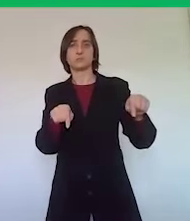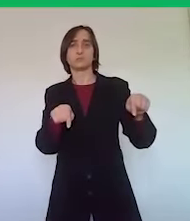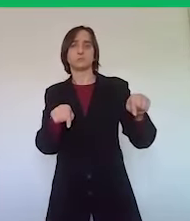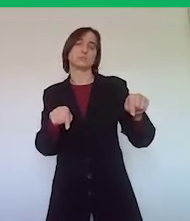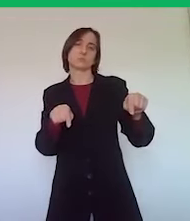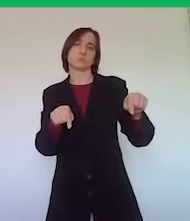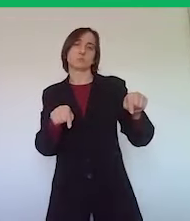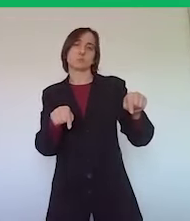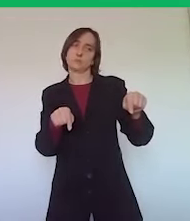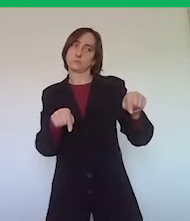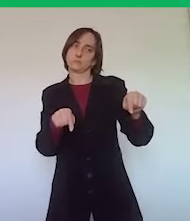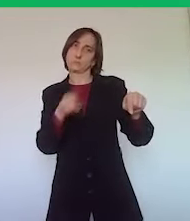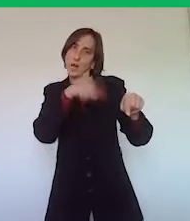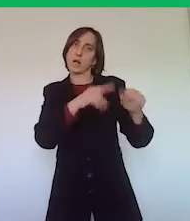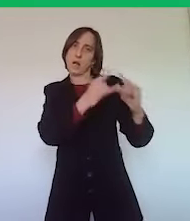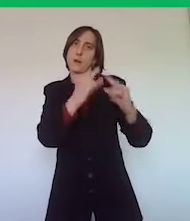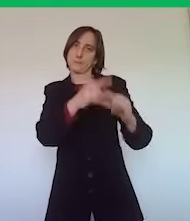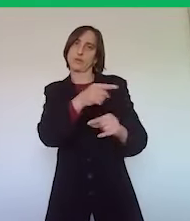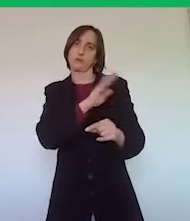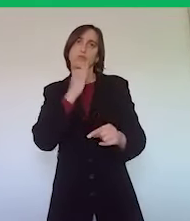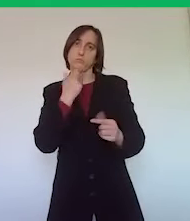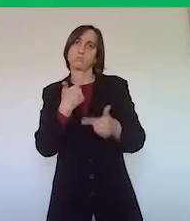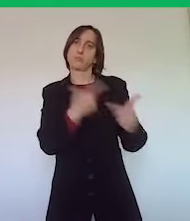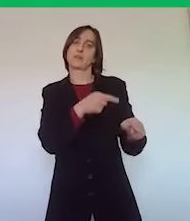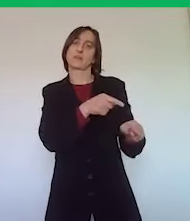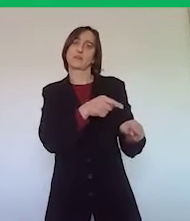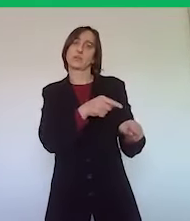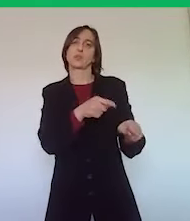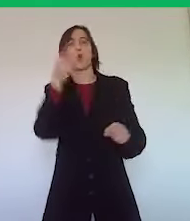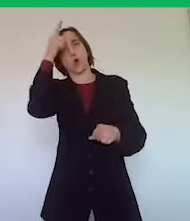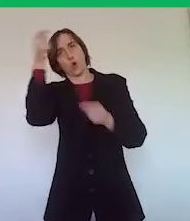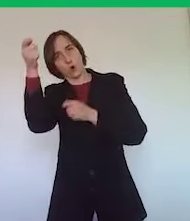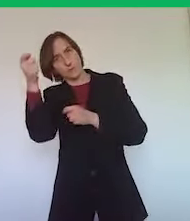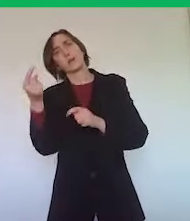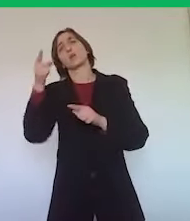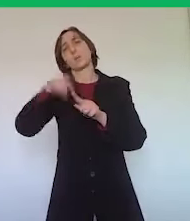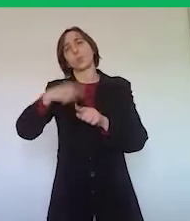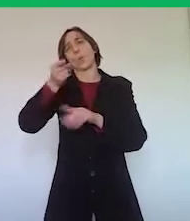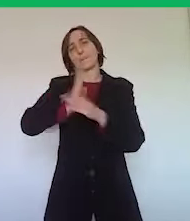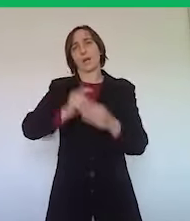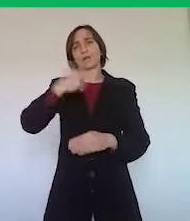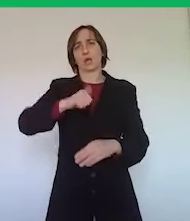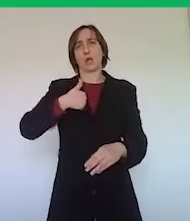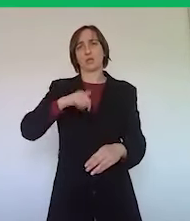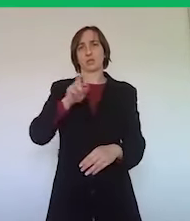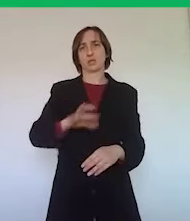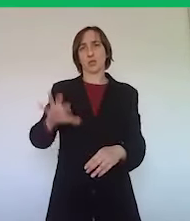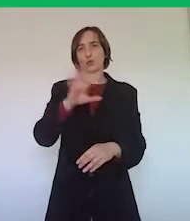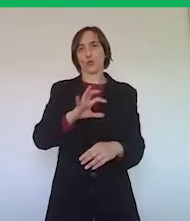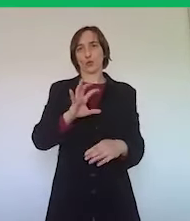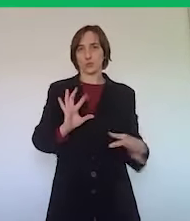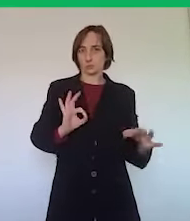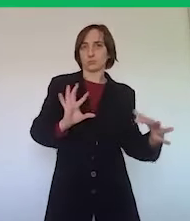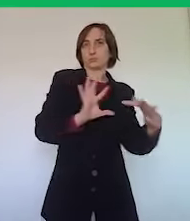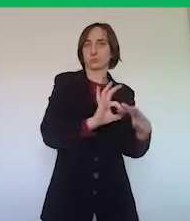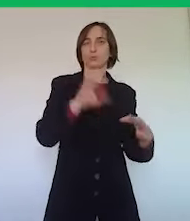campeggi delle misure che il governo e in parte anche la Regione metteranno in campo per il